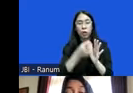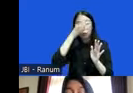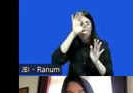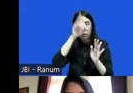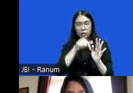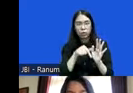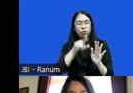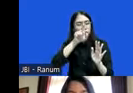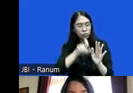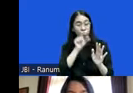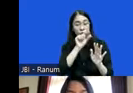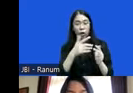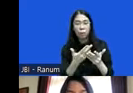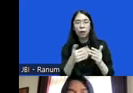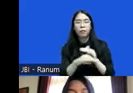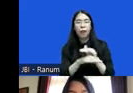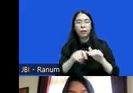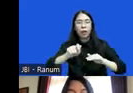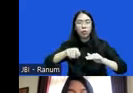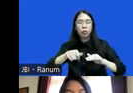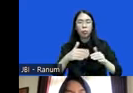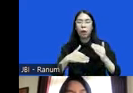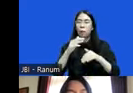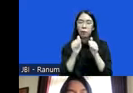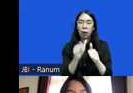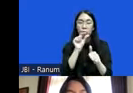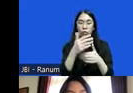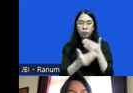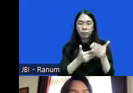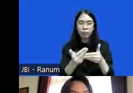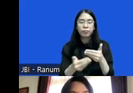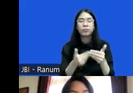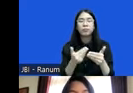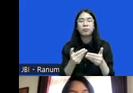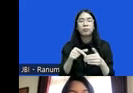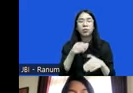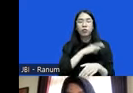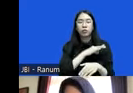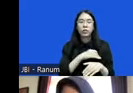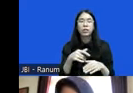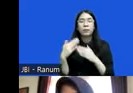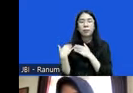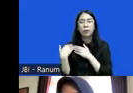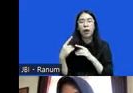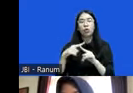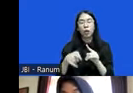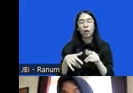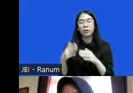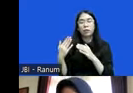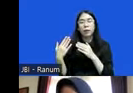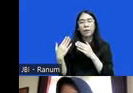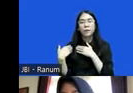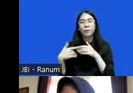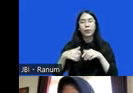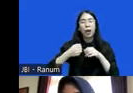dibutuhkan untuk memberikan landasan hukum yang lebih baik sebagai upaya peningkatan pelaksanaan fungsi peran tugas dan juga onang Polri itu sendiri